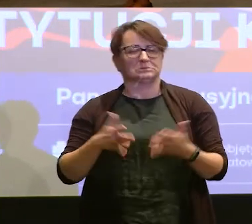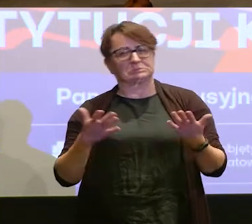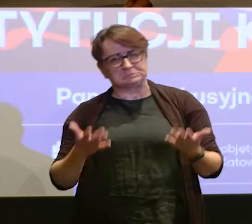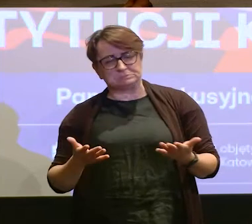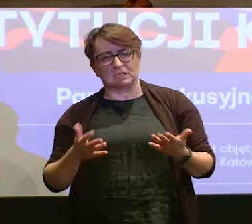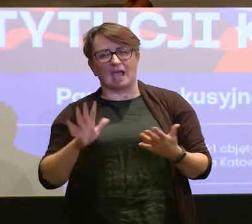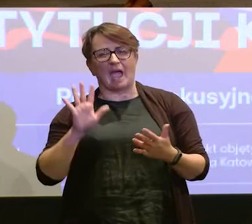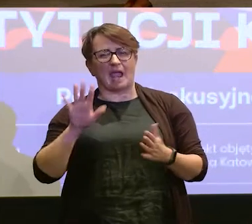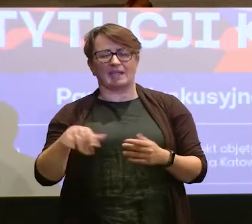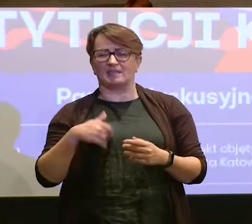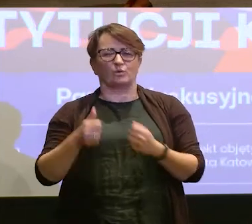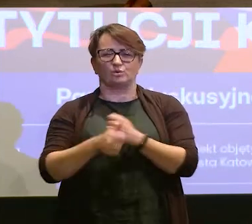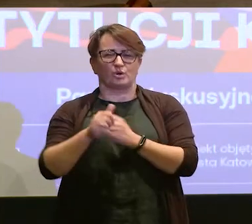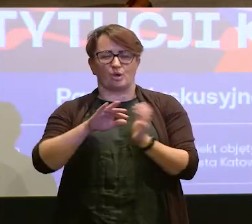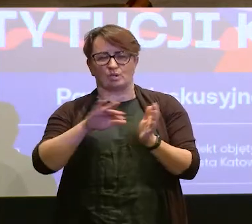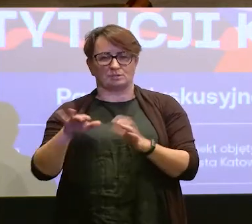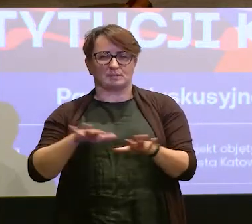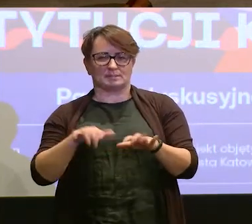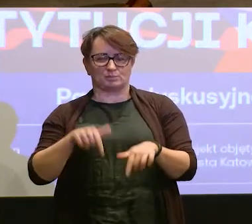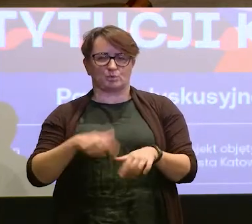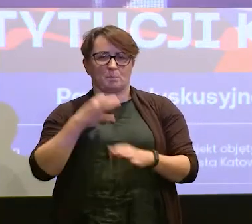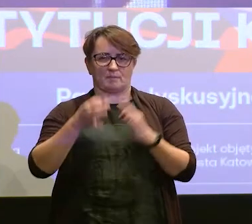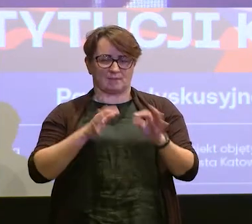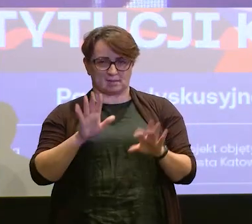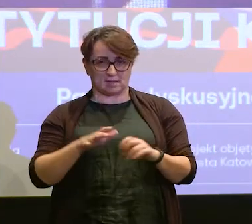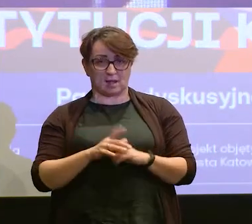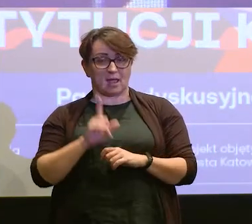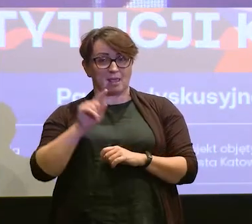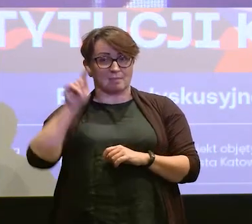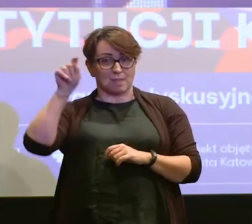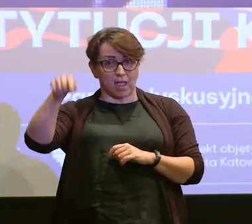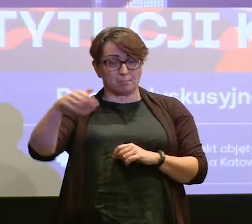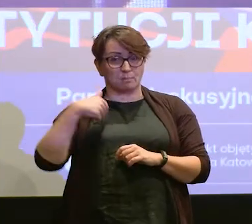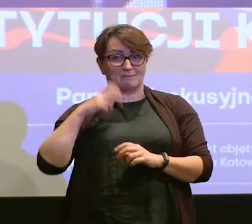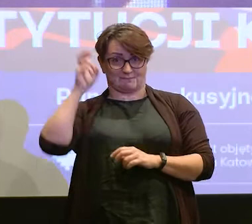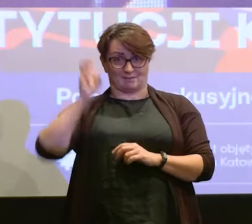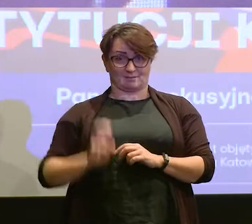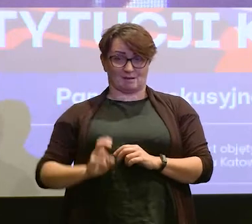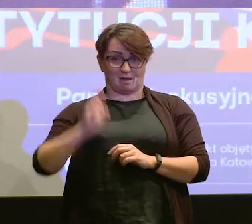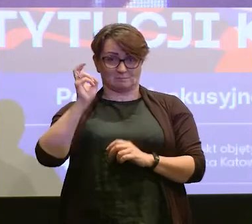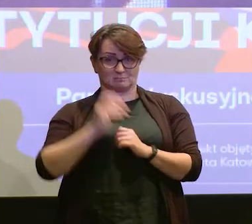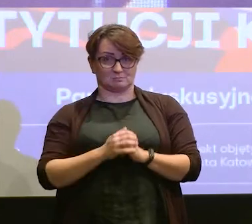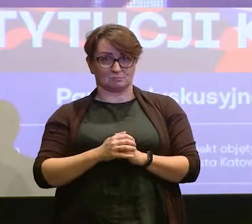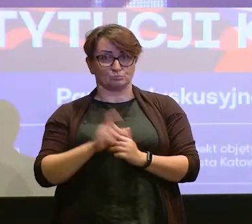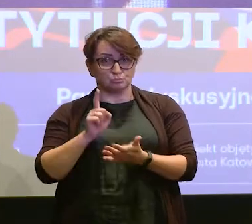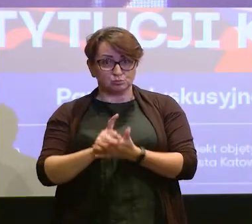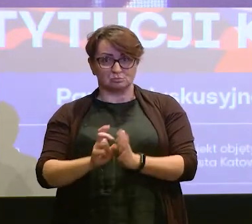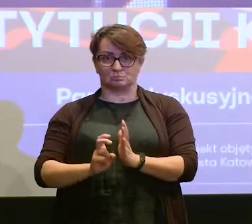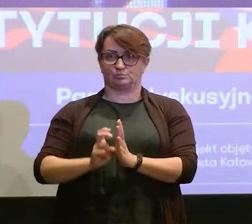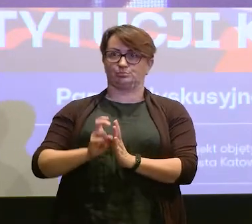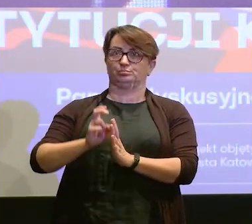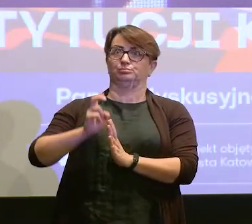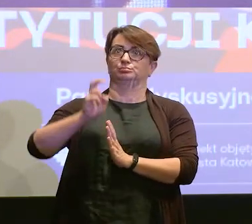ale nie o tym i nie to miejsce, żeby o tym mówić. Ale tam była winda i tam dało się wjechać.